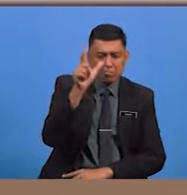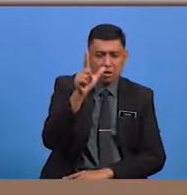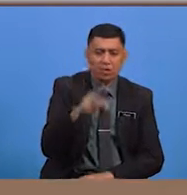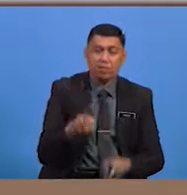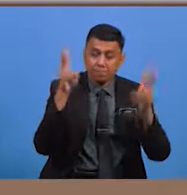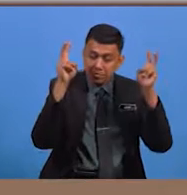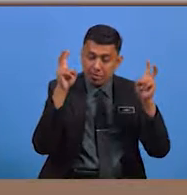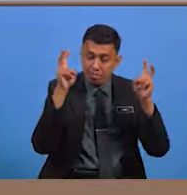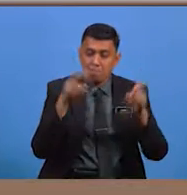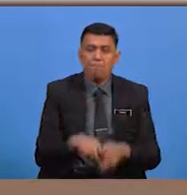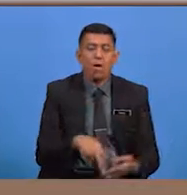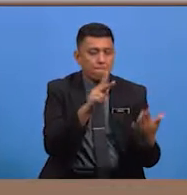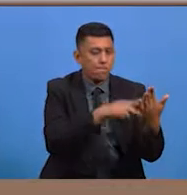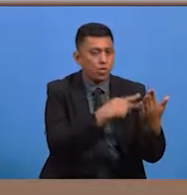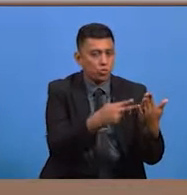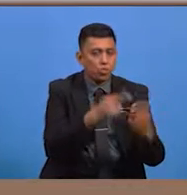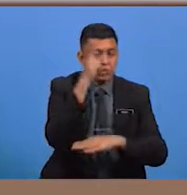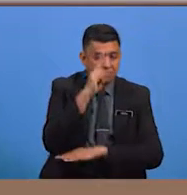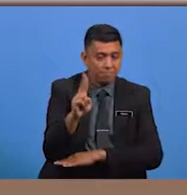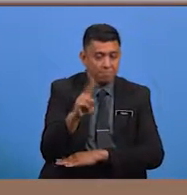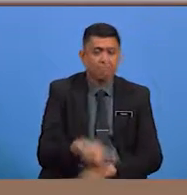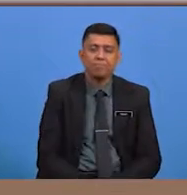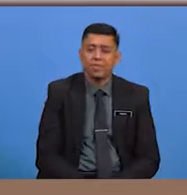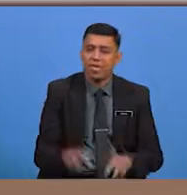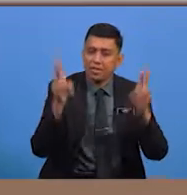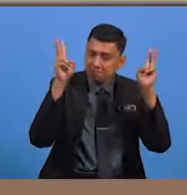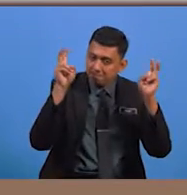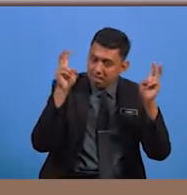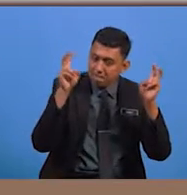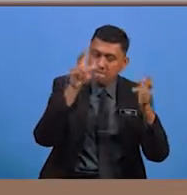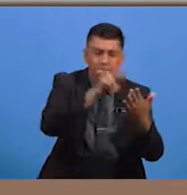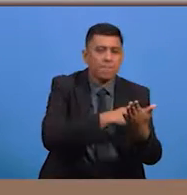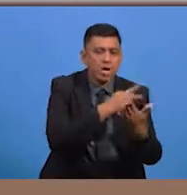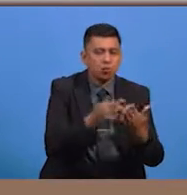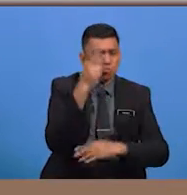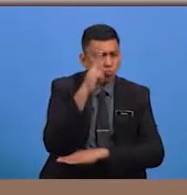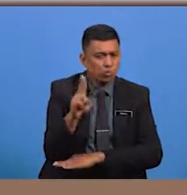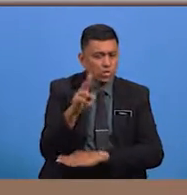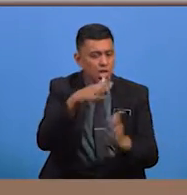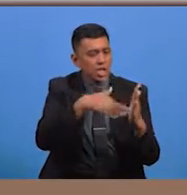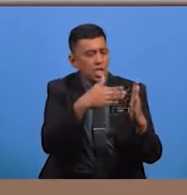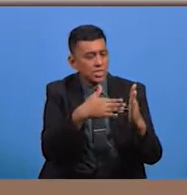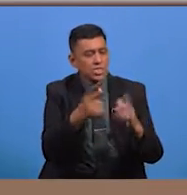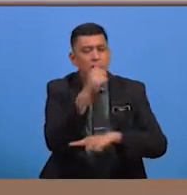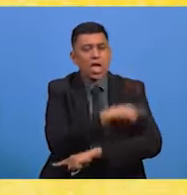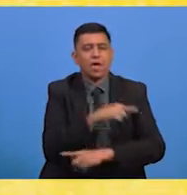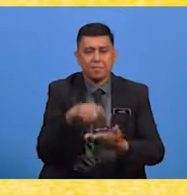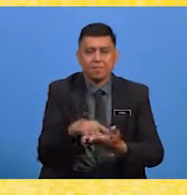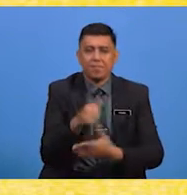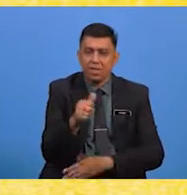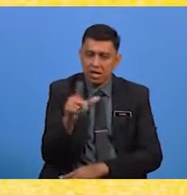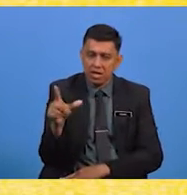tema pantun agama Tema pantun agama yang kita kaji pada hari ini